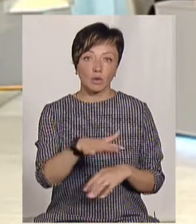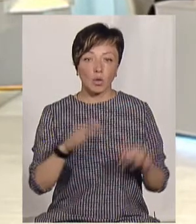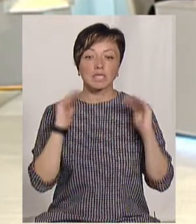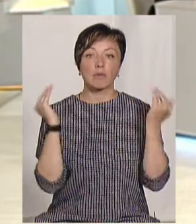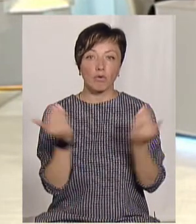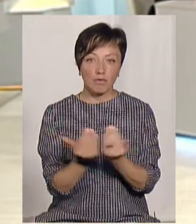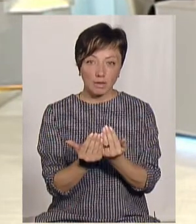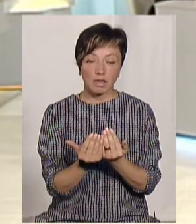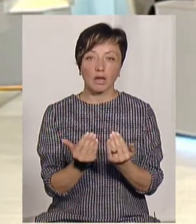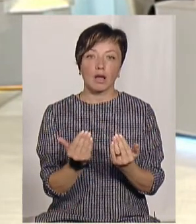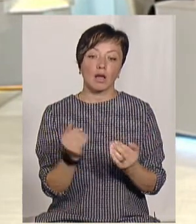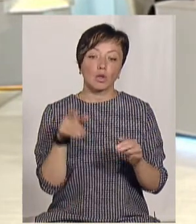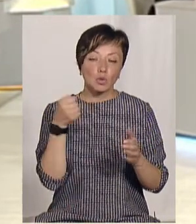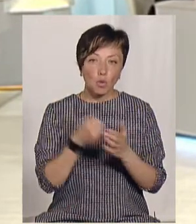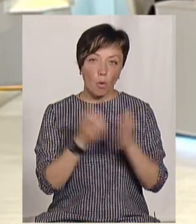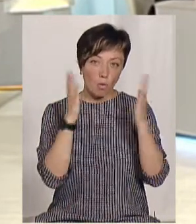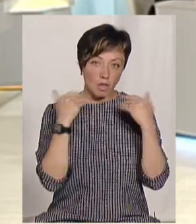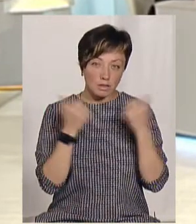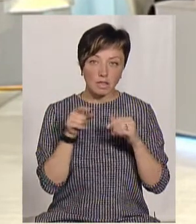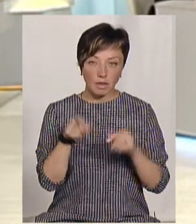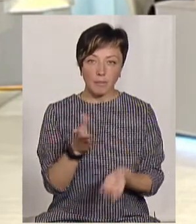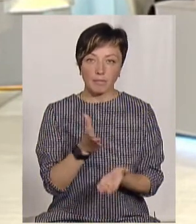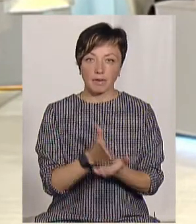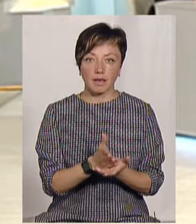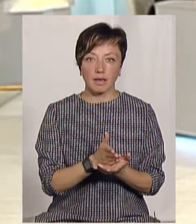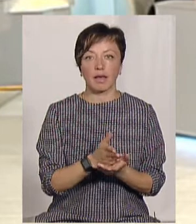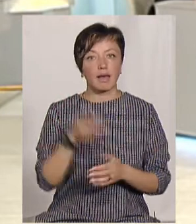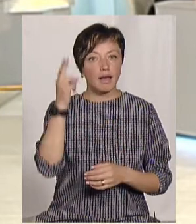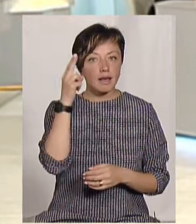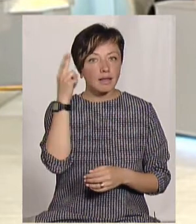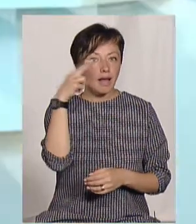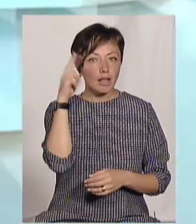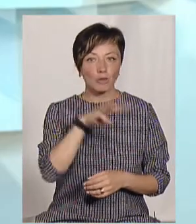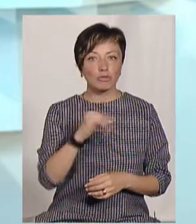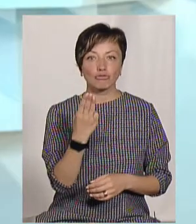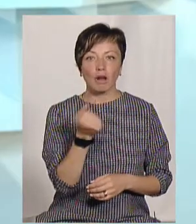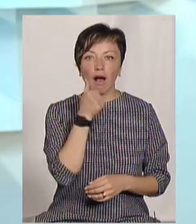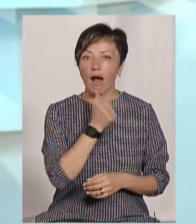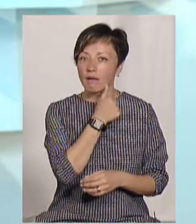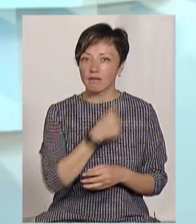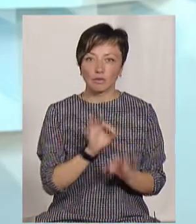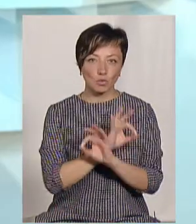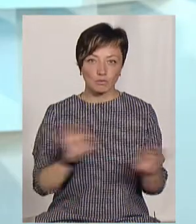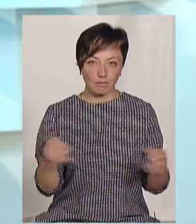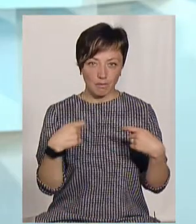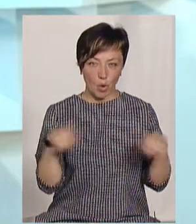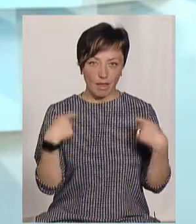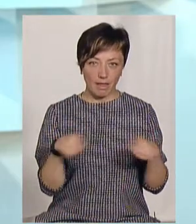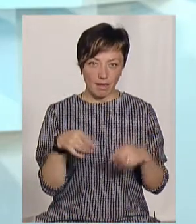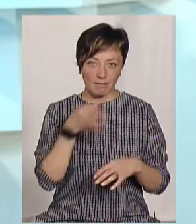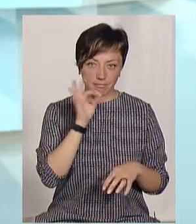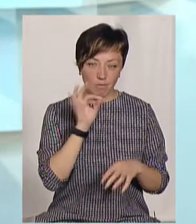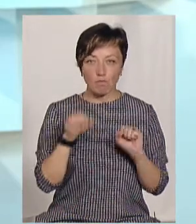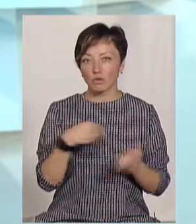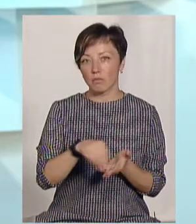заповідника, до самого монастиря. Ну, там стоїть дядя Міша, каву продає секретно, суперкаву. Ну, там якийсь можна